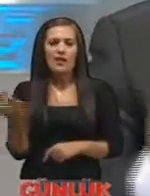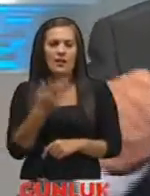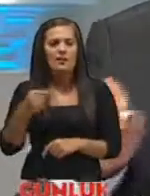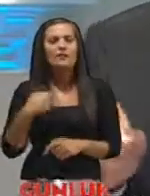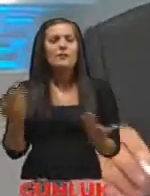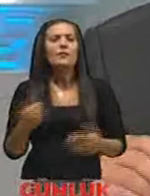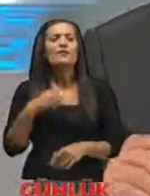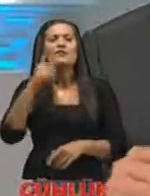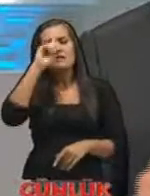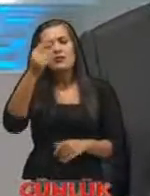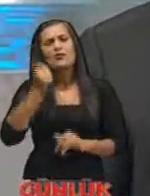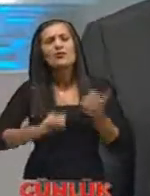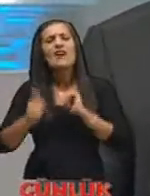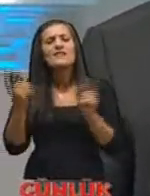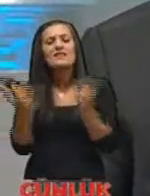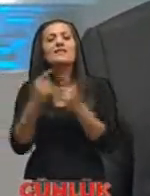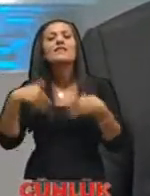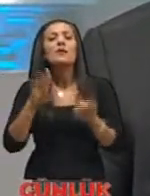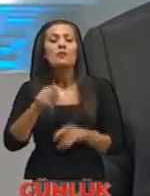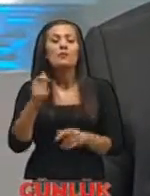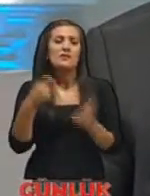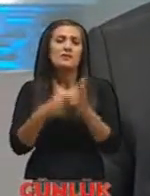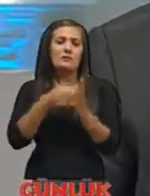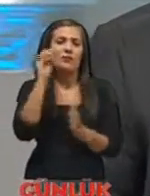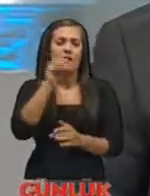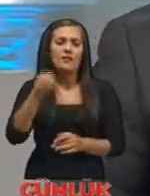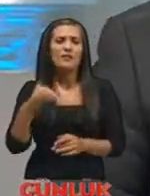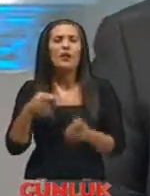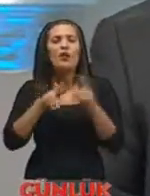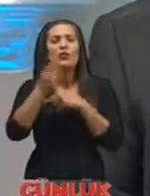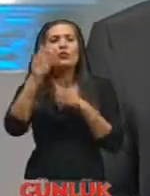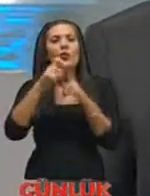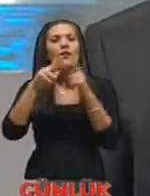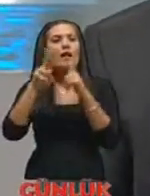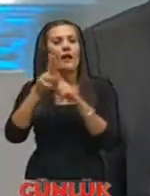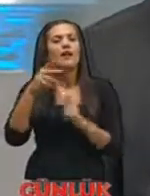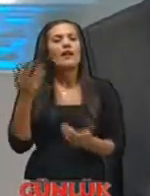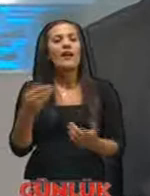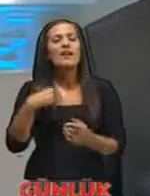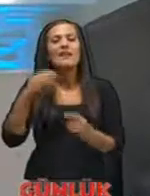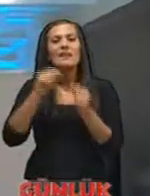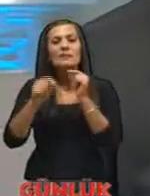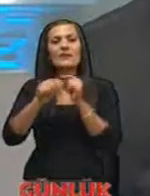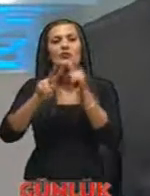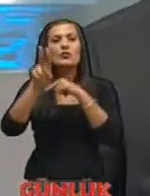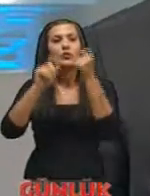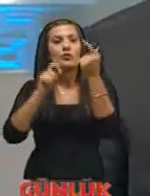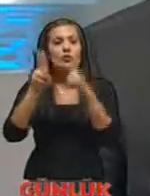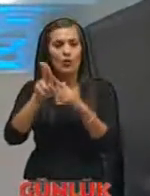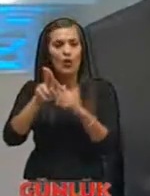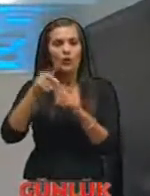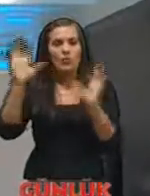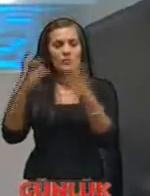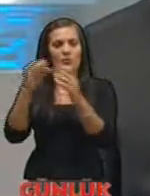sadece üniversiteyle kısıtlı değil bu ünvanlar Biraz önce de siz söylediniz İşte YODAK Yani Kıbrıs YÖKÜ'nün 5 üyesinden